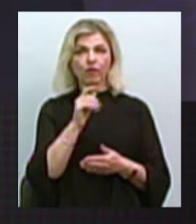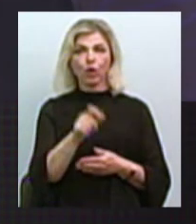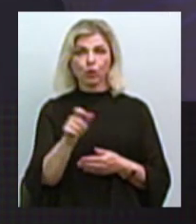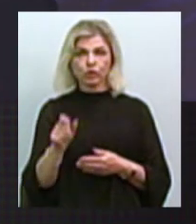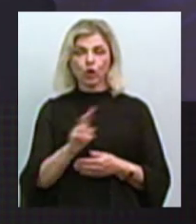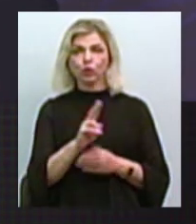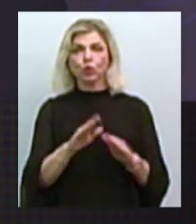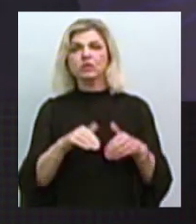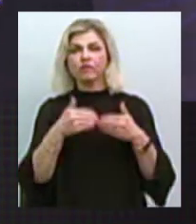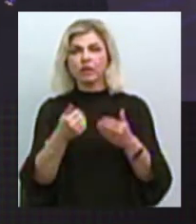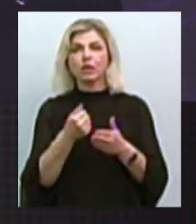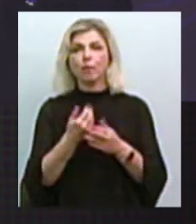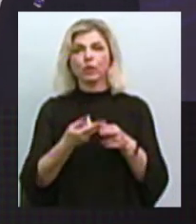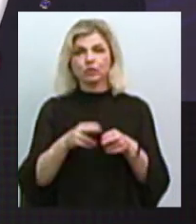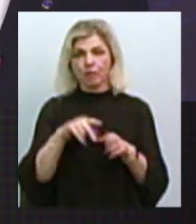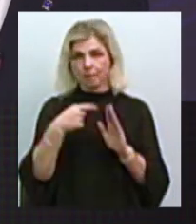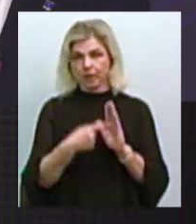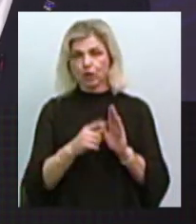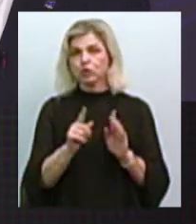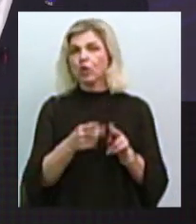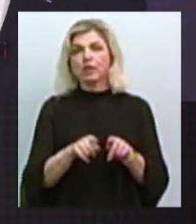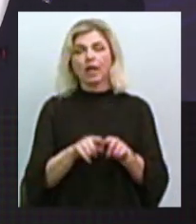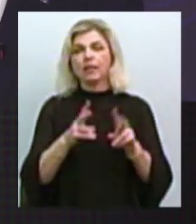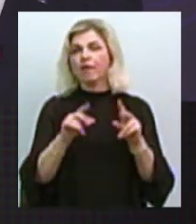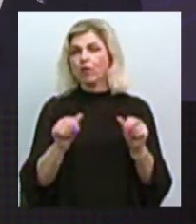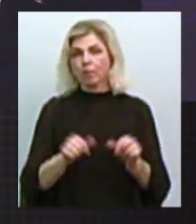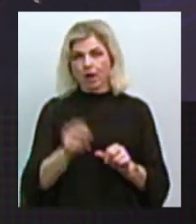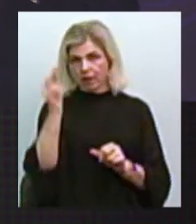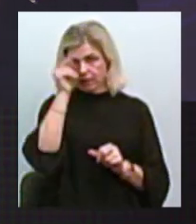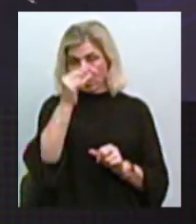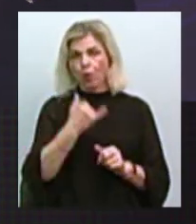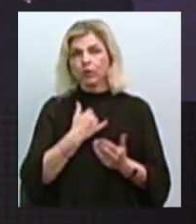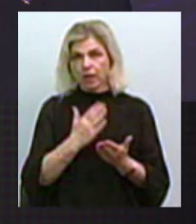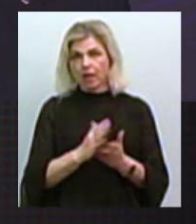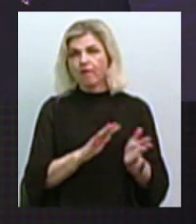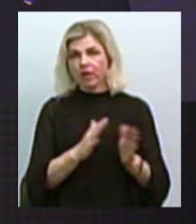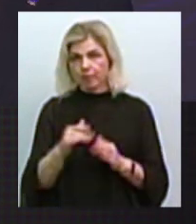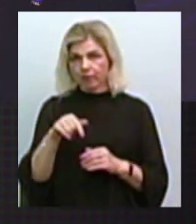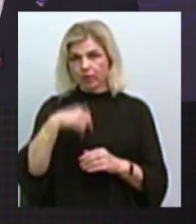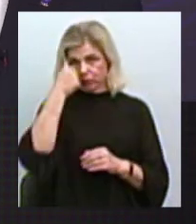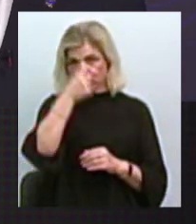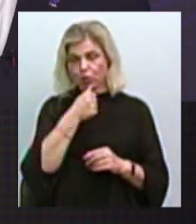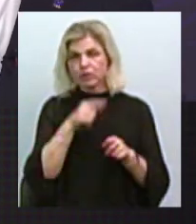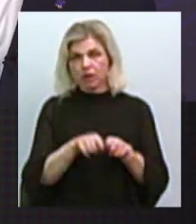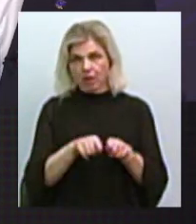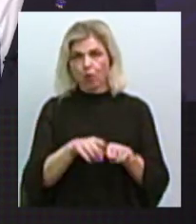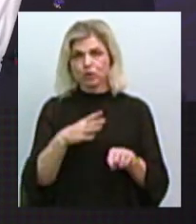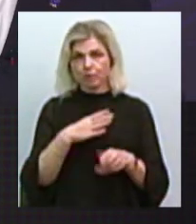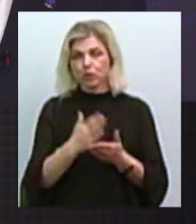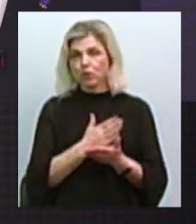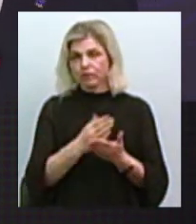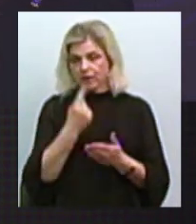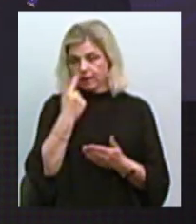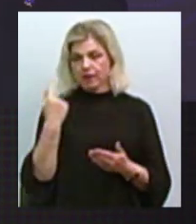звертаються по цьому питанню. Що таке неформальне навчання? У нас є деякі випадки, цьому році також їх було зовсім